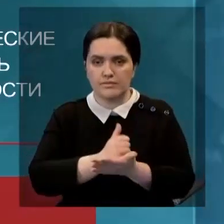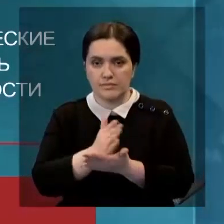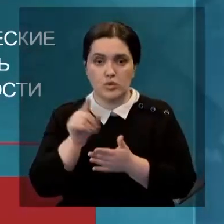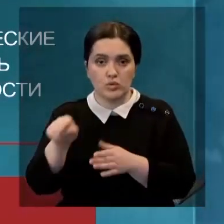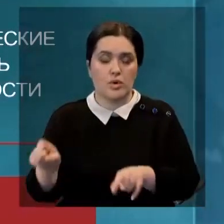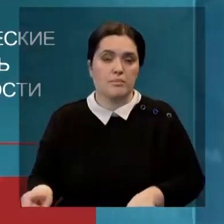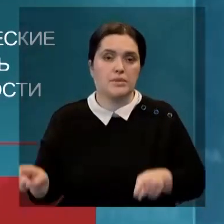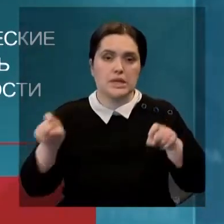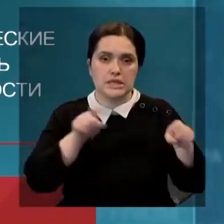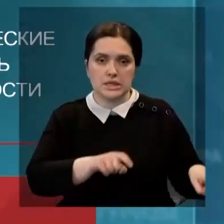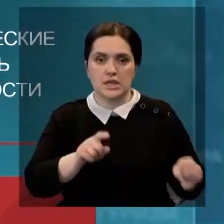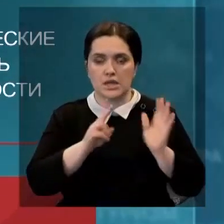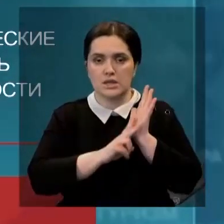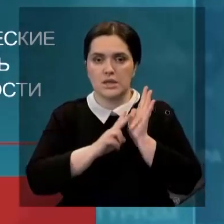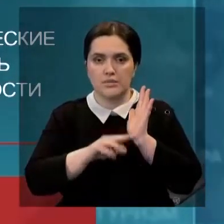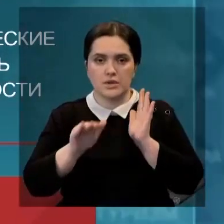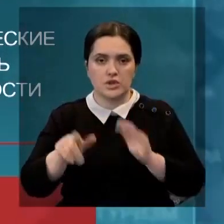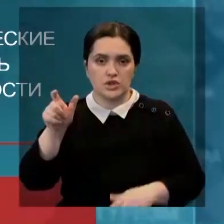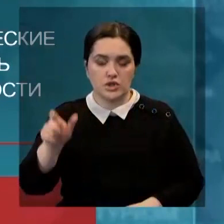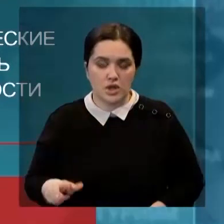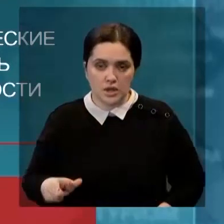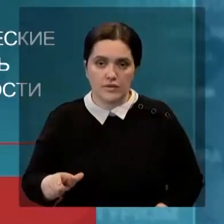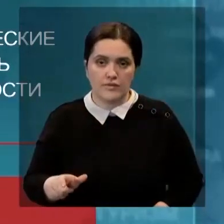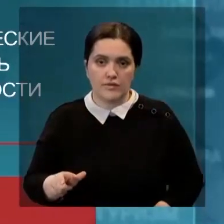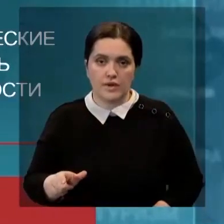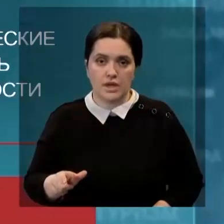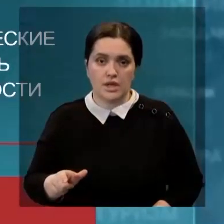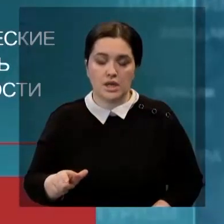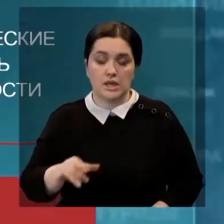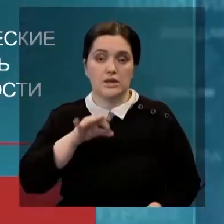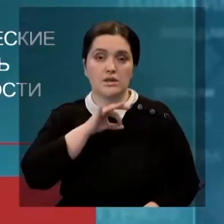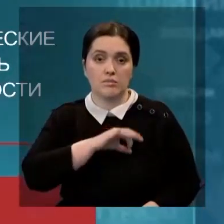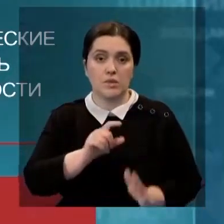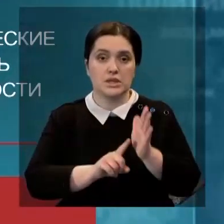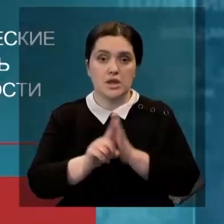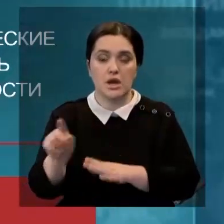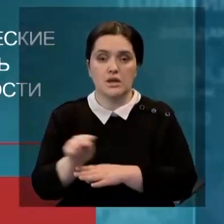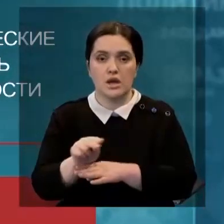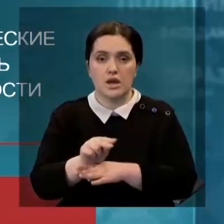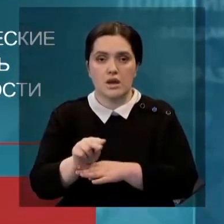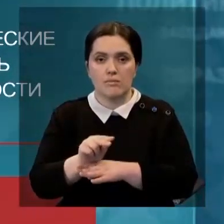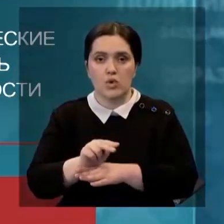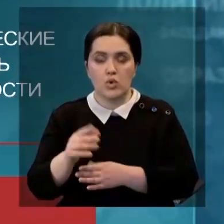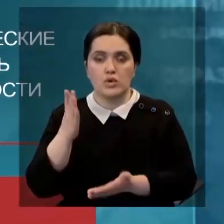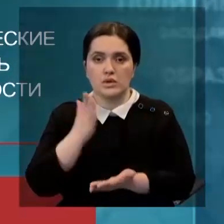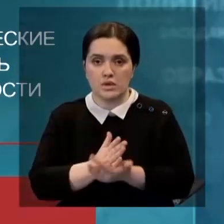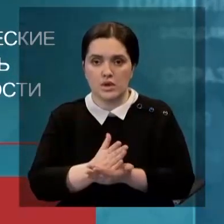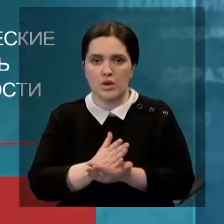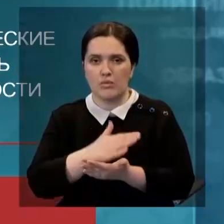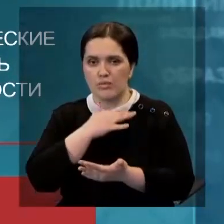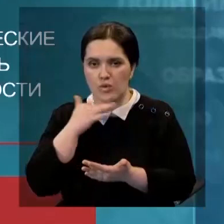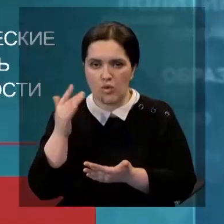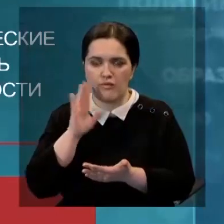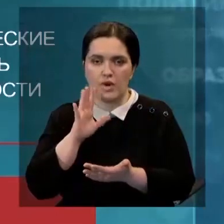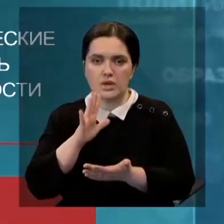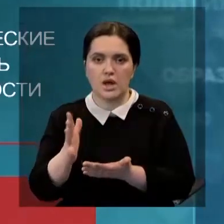переселить те же 70 тысяч человек? И нерациональнее ли сначала отремонтировать уже имеющиеся многочисленные